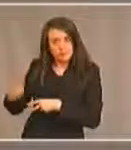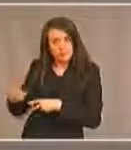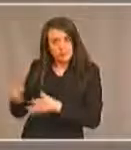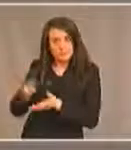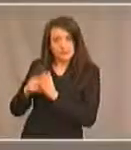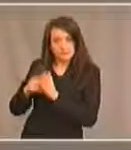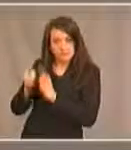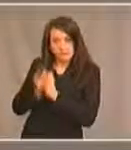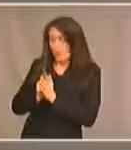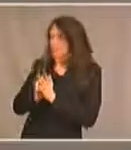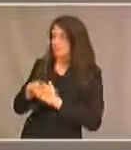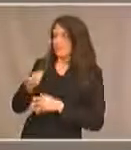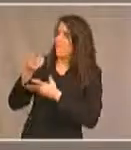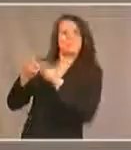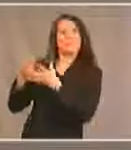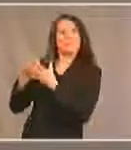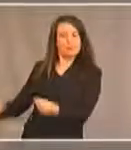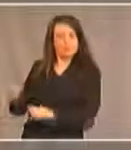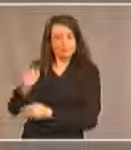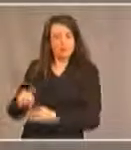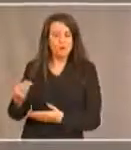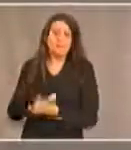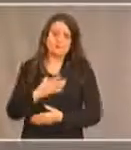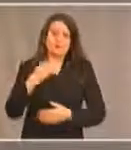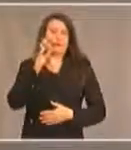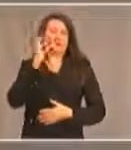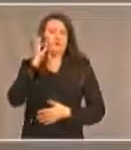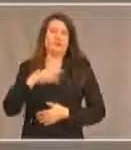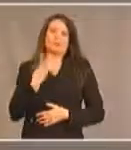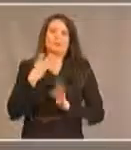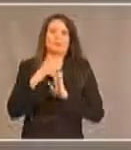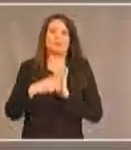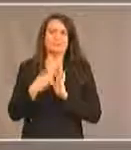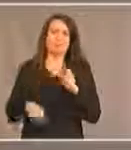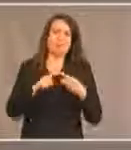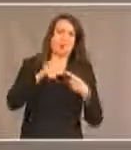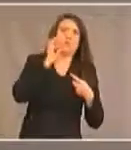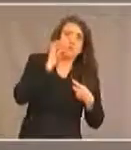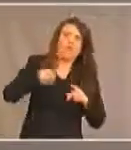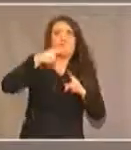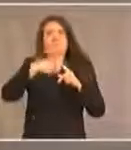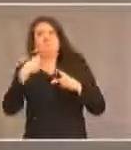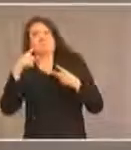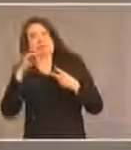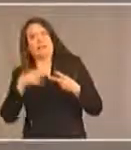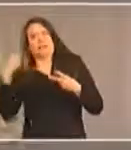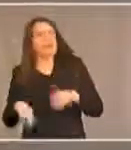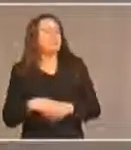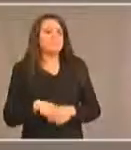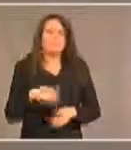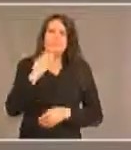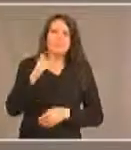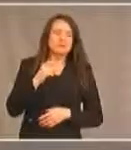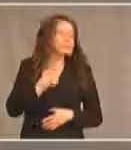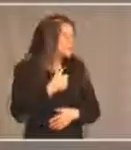ayant un handicap nous subissons les deux formes de discrimination. Oui, merci de cette question. C'est une bonne question. Est-ce que je répondrais?